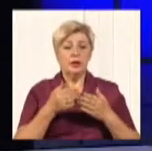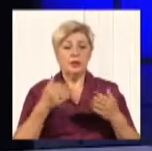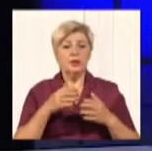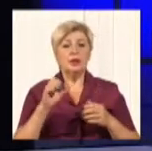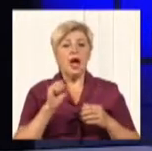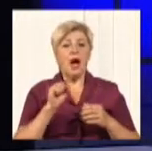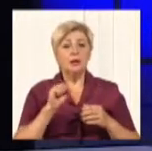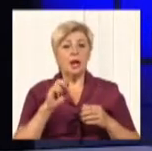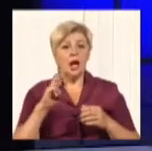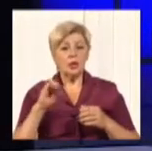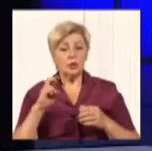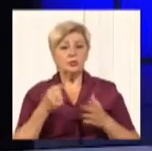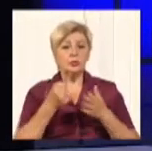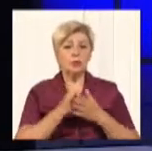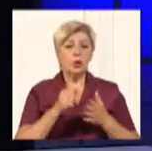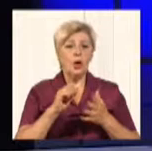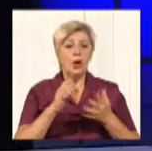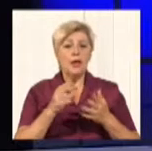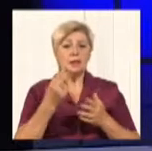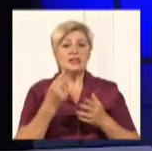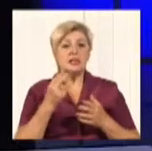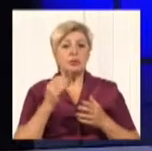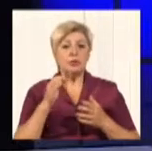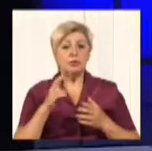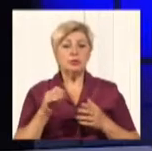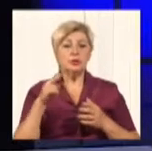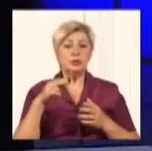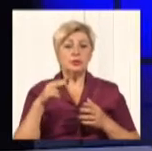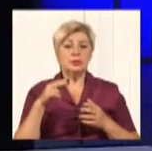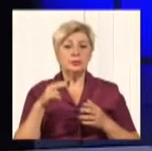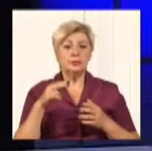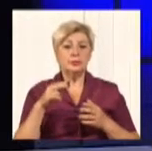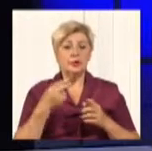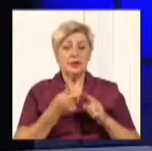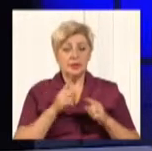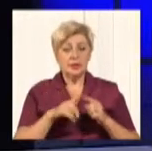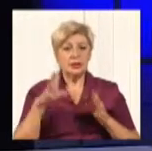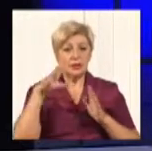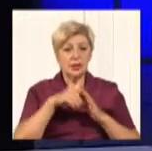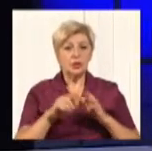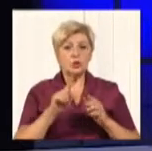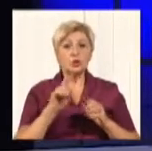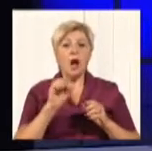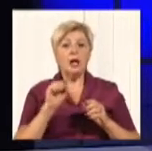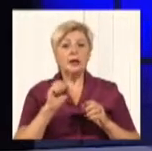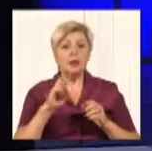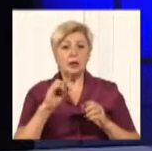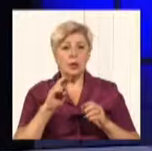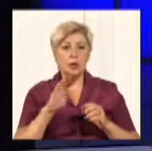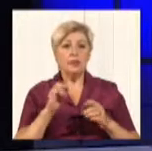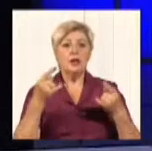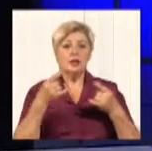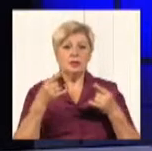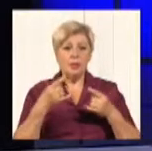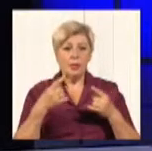розповсюджений програм до цифрового DVB-T2. І це означає, що аналогове телебачення буде неодмінно вимкнено